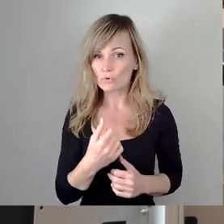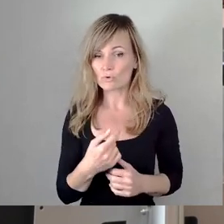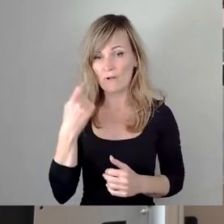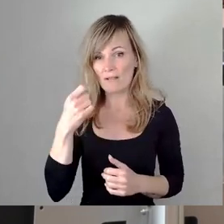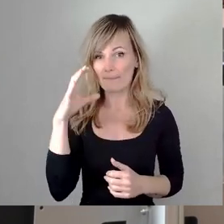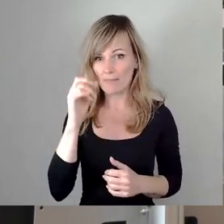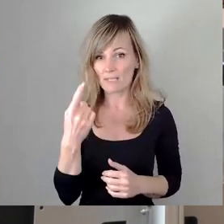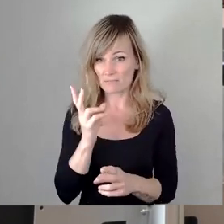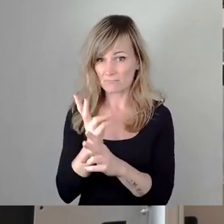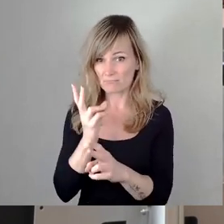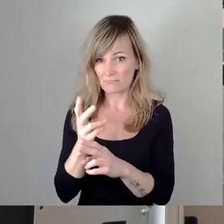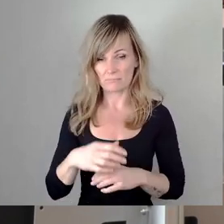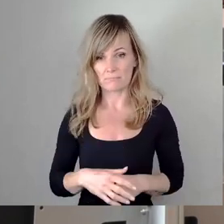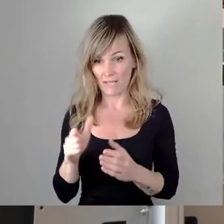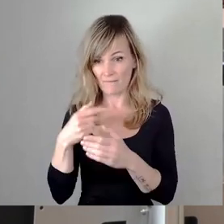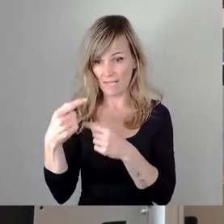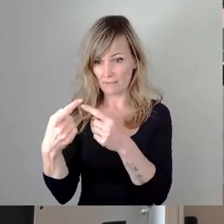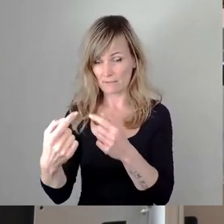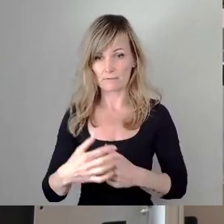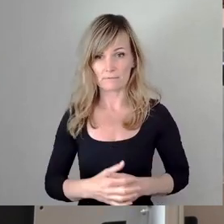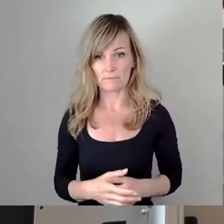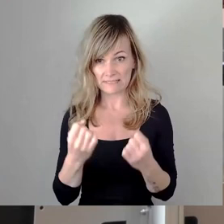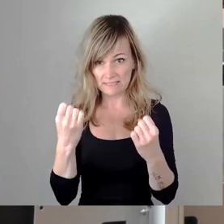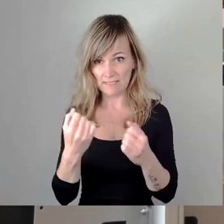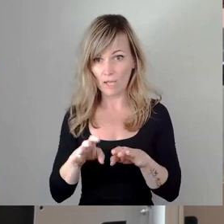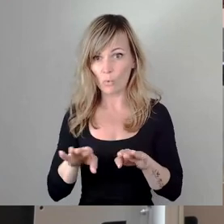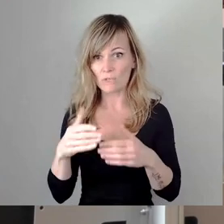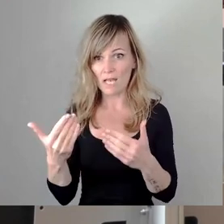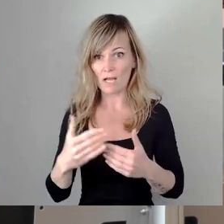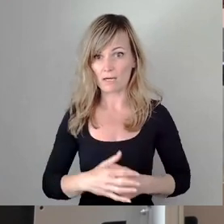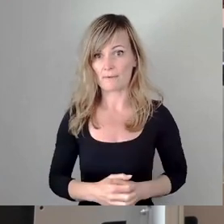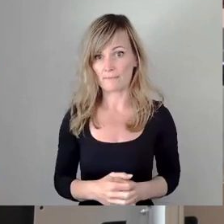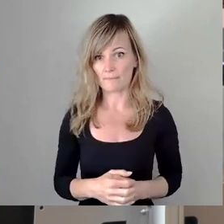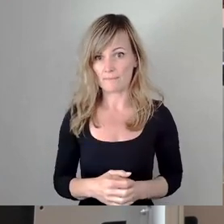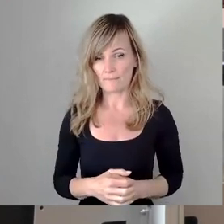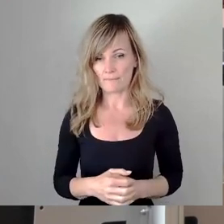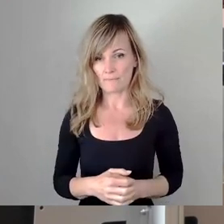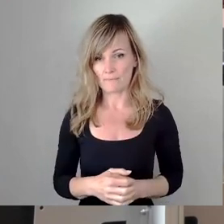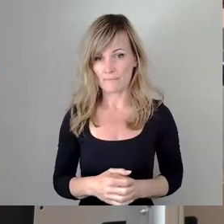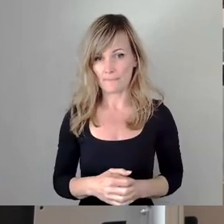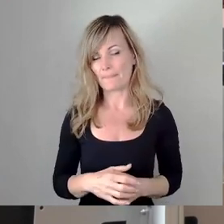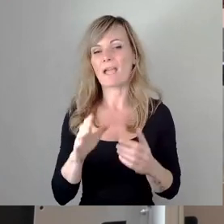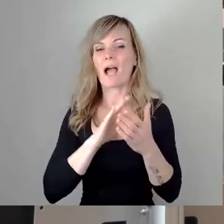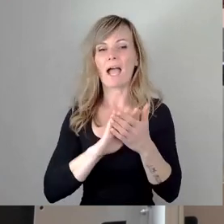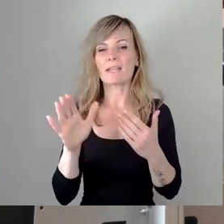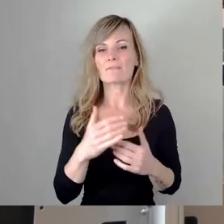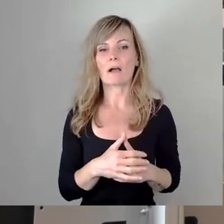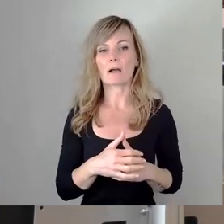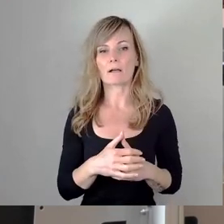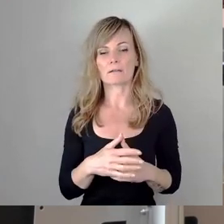Filmnächte weiter stattfinden und zwar auf einer sicheren Grundlage, dann sollte man nicht einfach hier irgendwelche Postulate